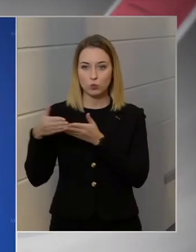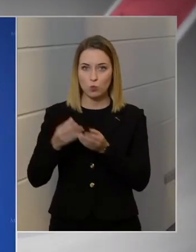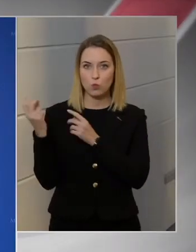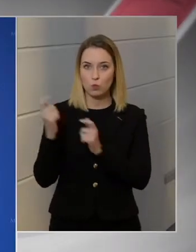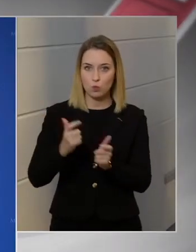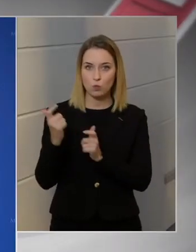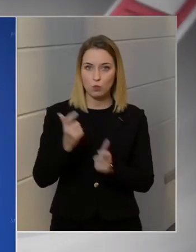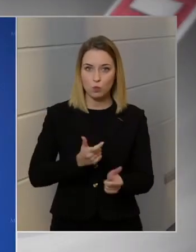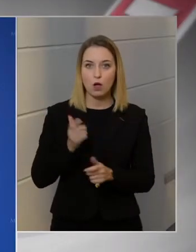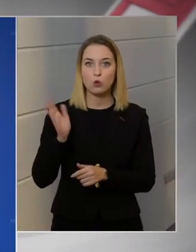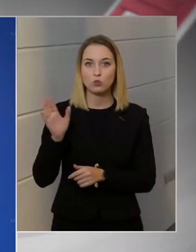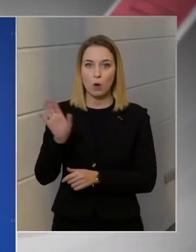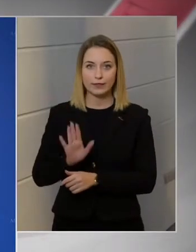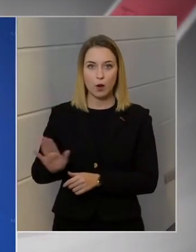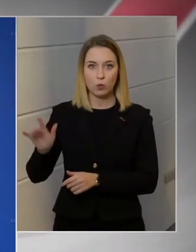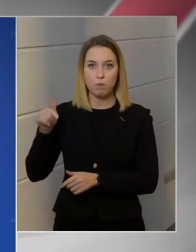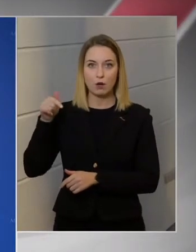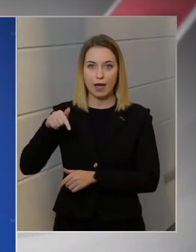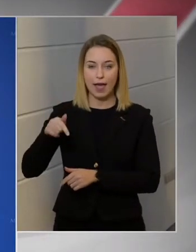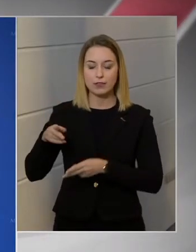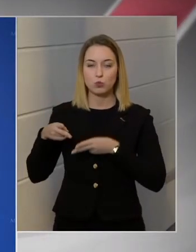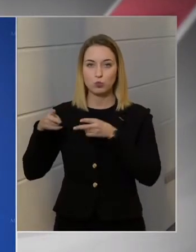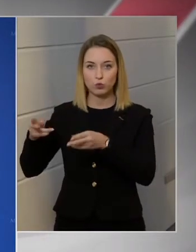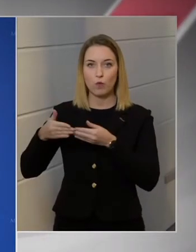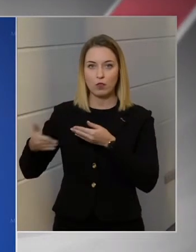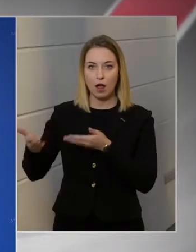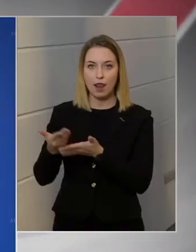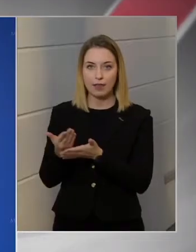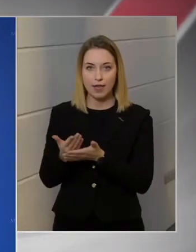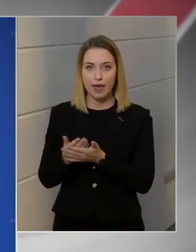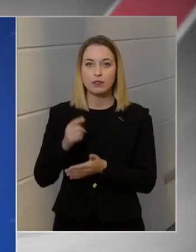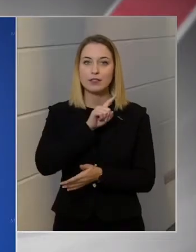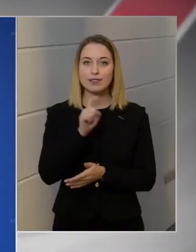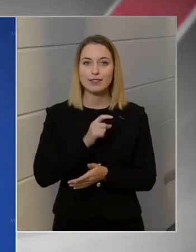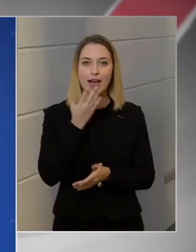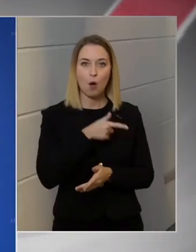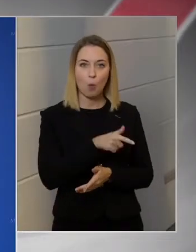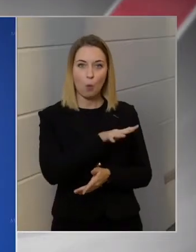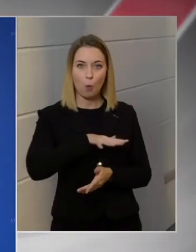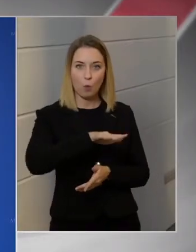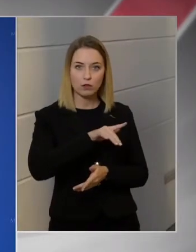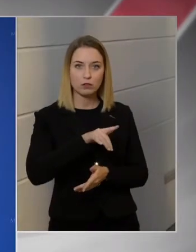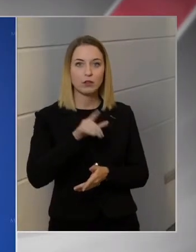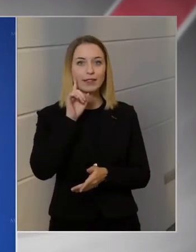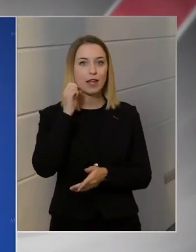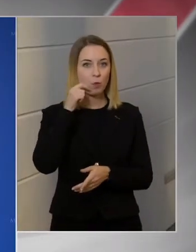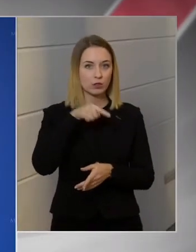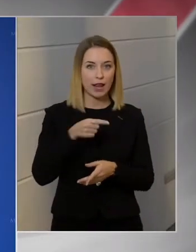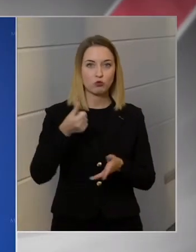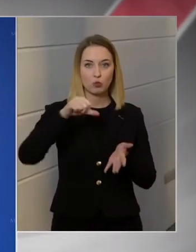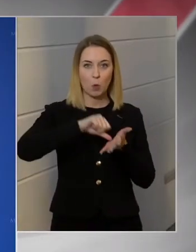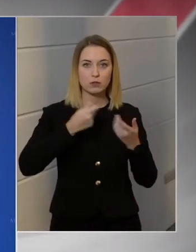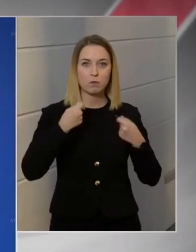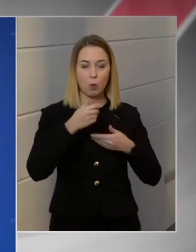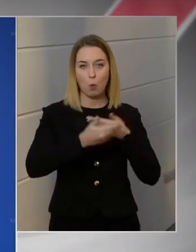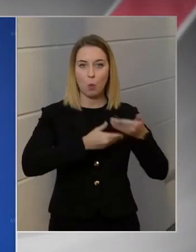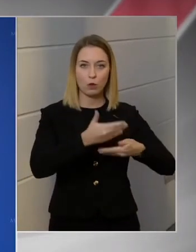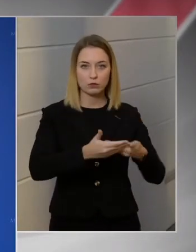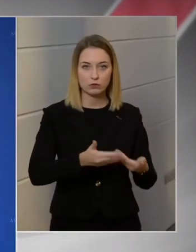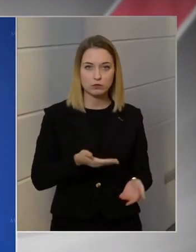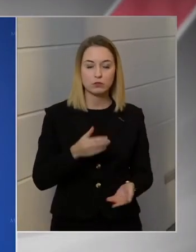Nyugat-Európába ezen az útvon jussanak el. Záhony térségében egy intermodális központot alakítunk ki,